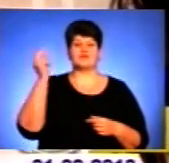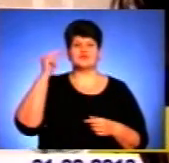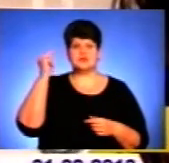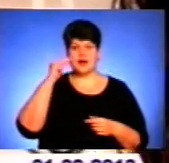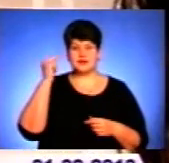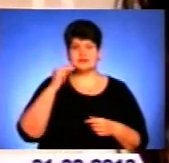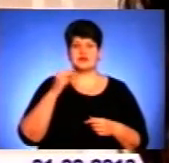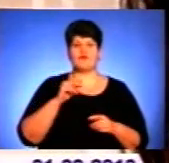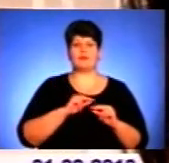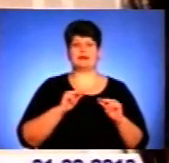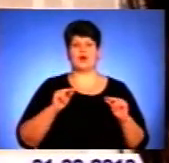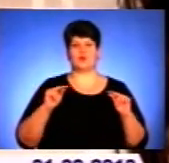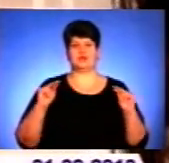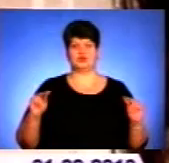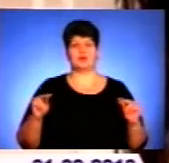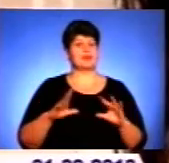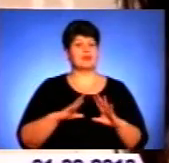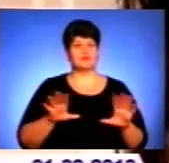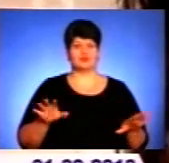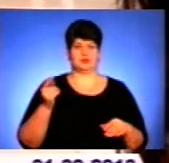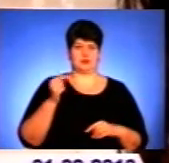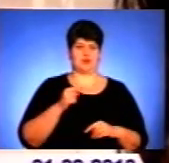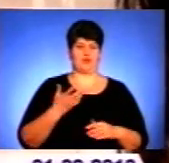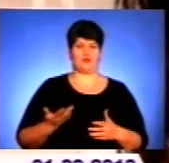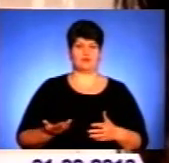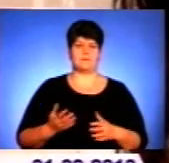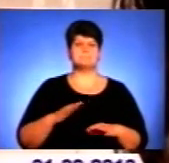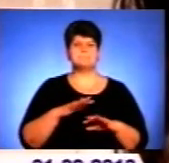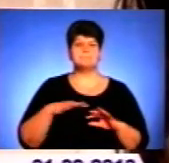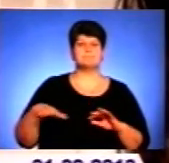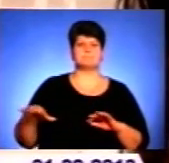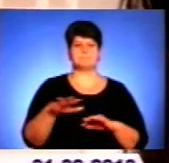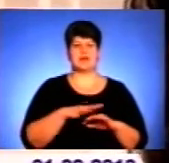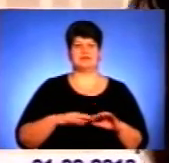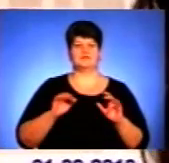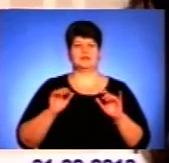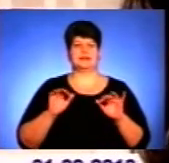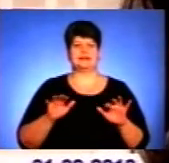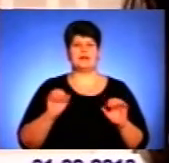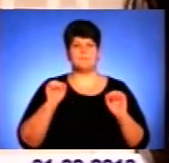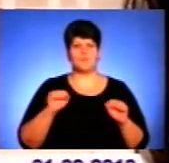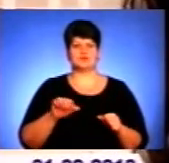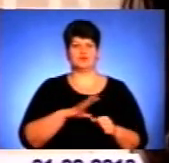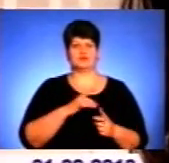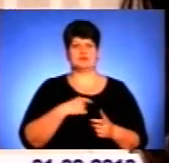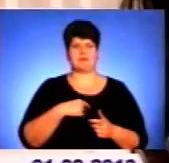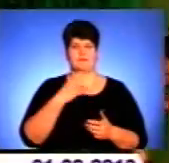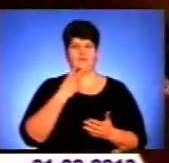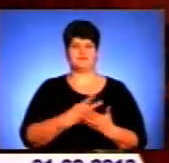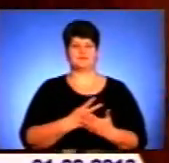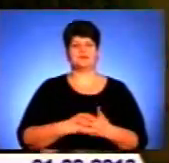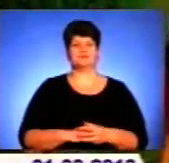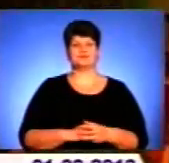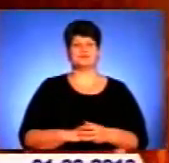в нас в педагогічному не відбувалося таких масових дійств, де можна було себе проявити як належно.